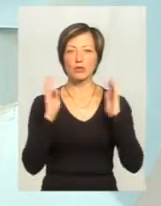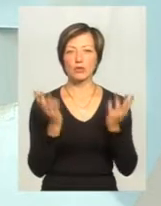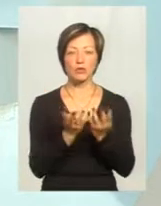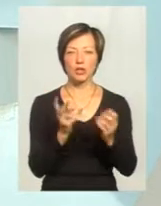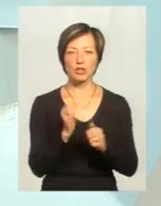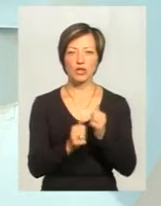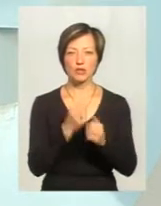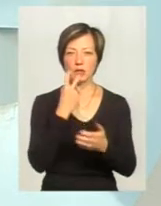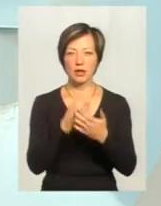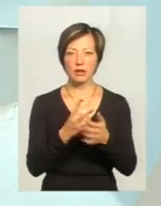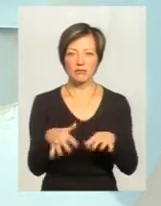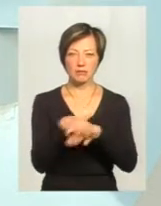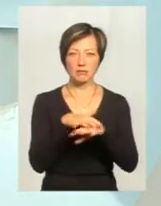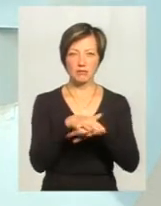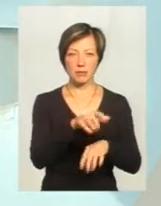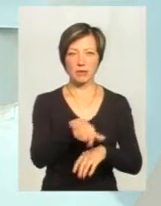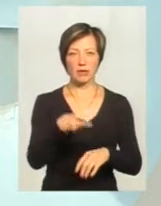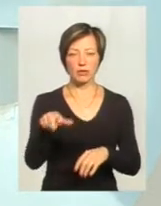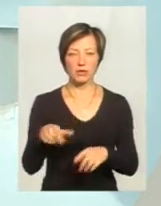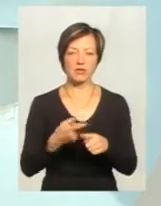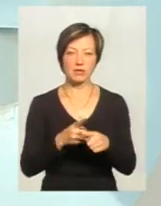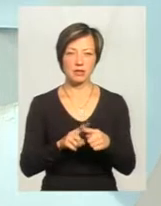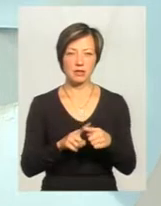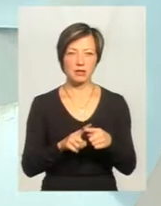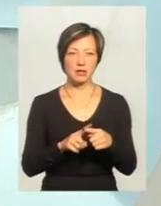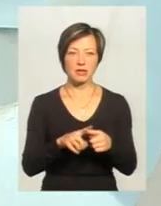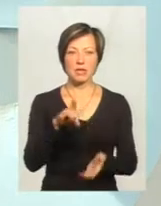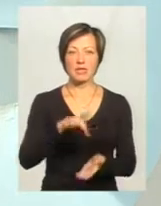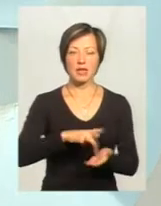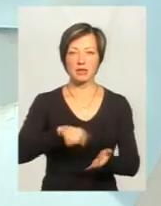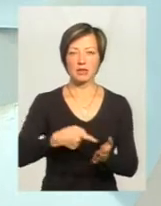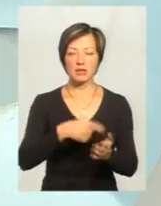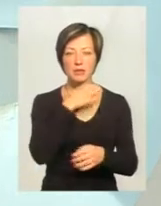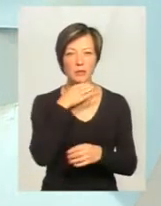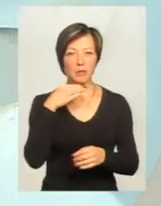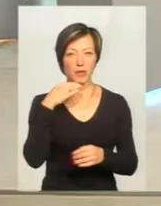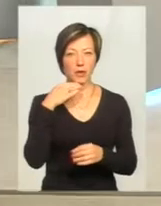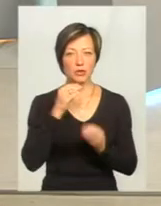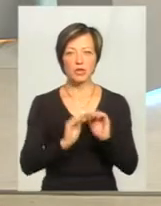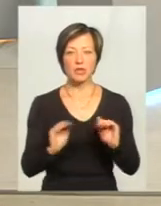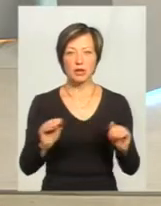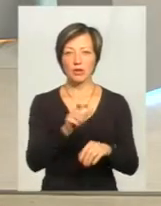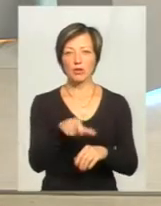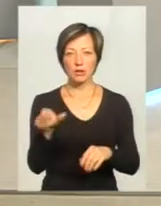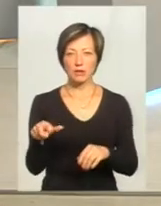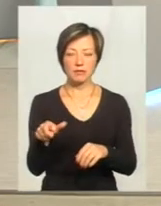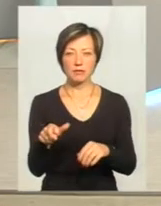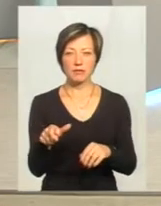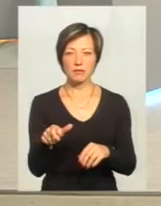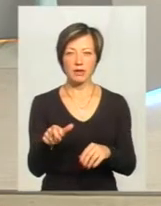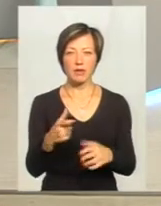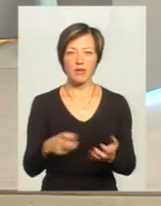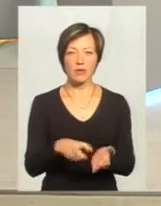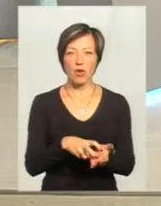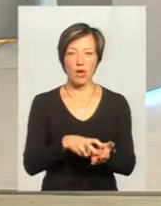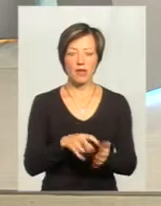не досить часто бачать таке велике скупчення людей, а це у нас буде центр міста, і багато дітей, людей. просто, щоб вони